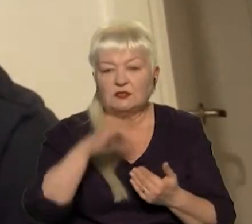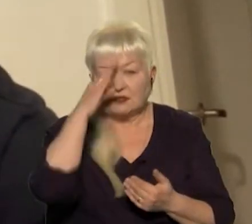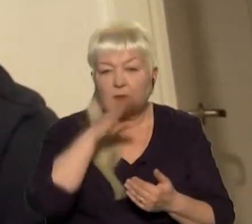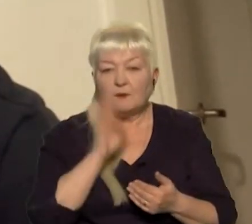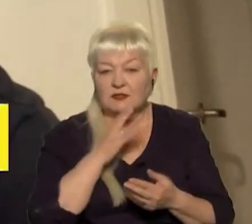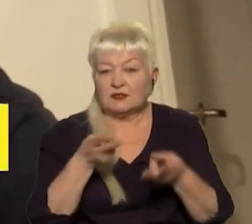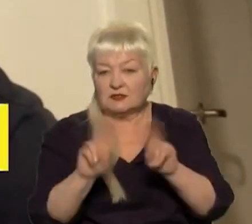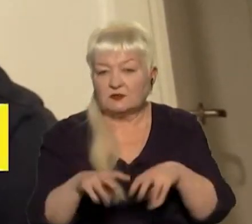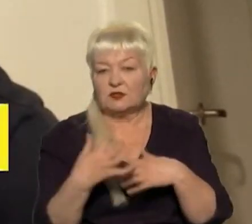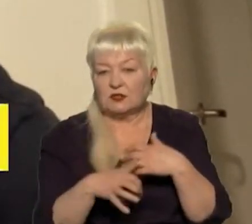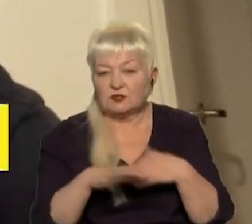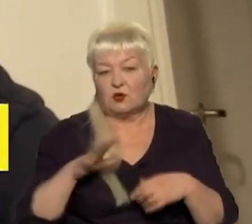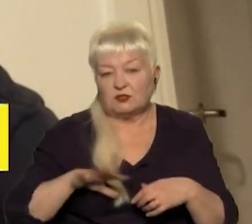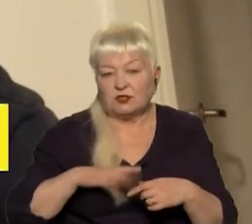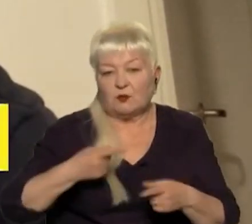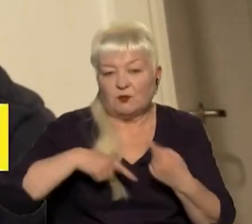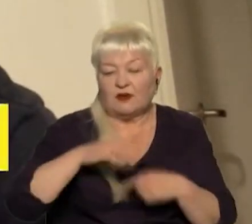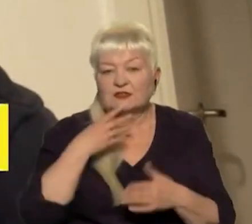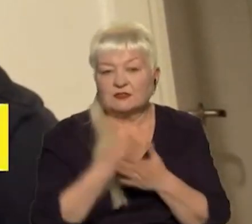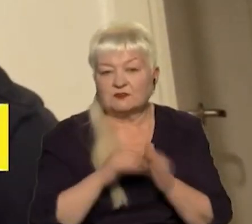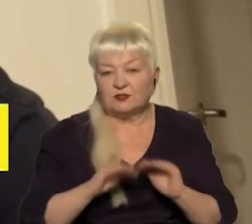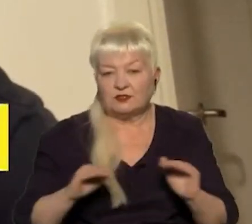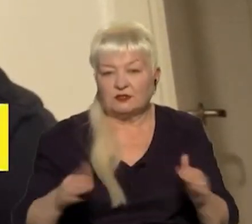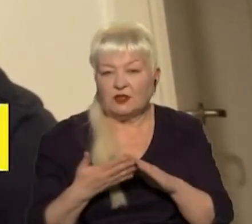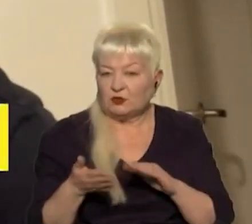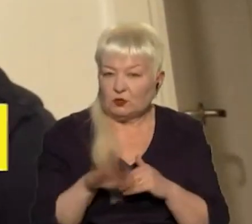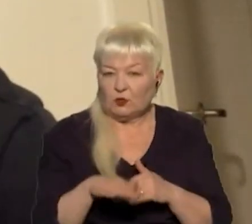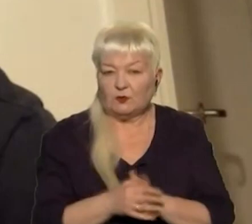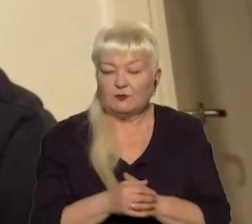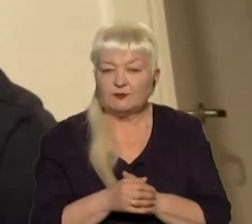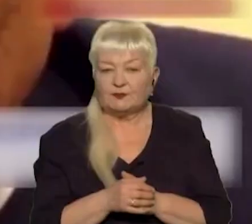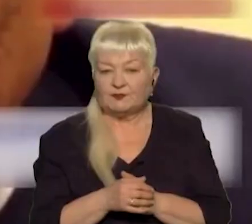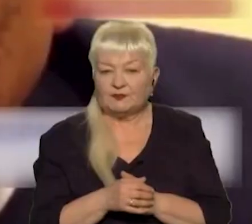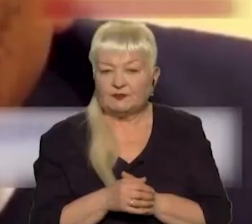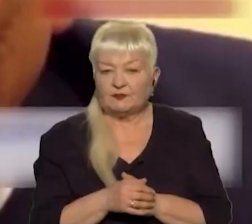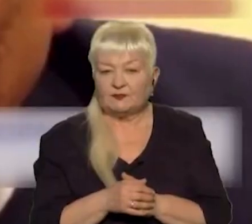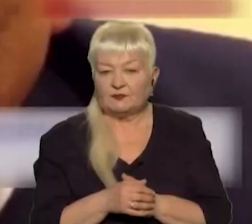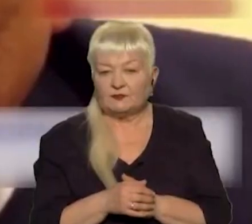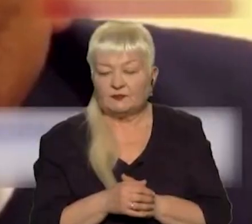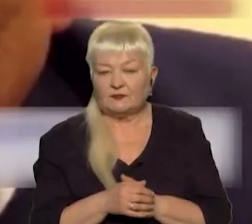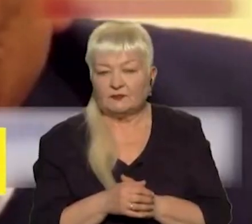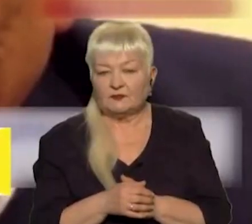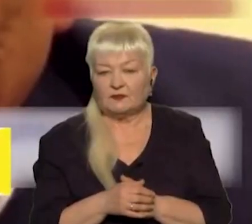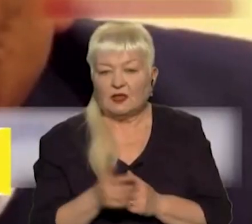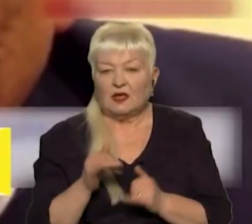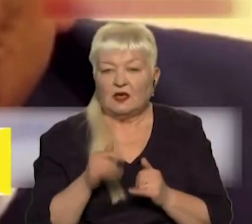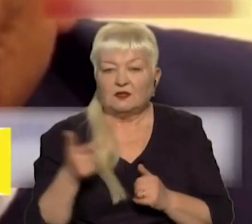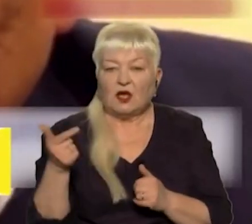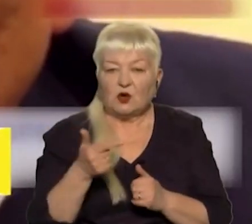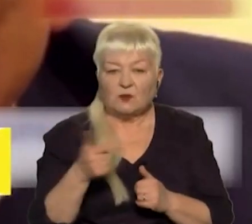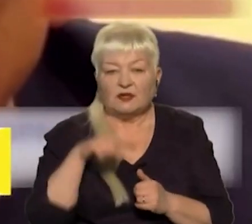вони чекають повернення своїх дітей додому. Давайте послухаємо пряму мову. Для громадян РФ